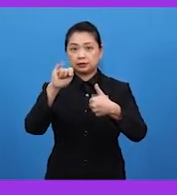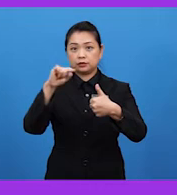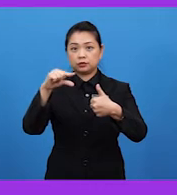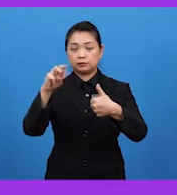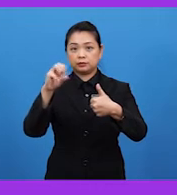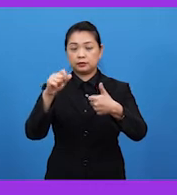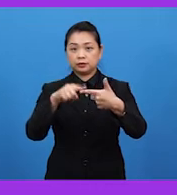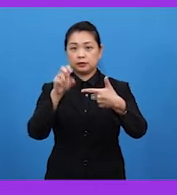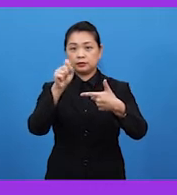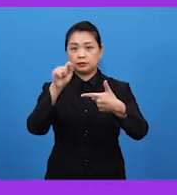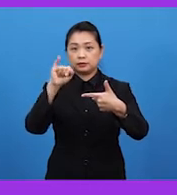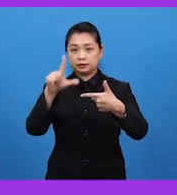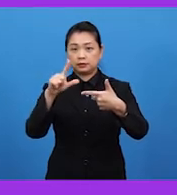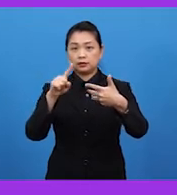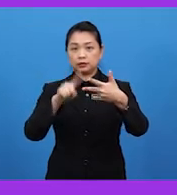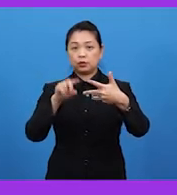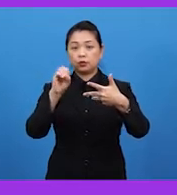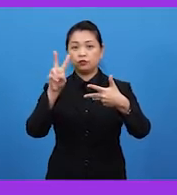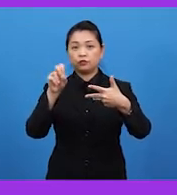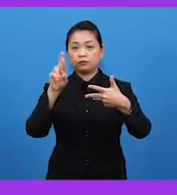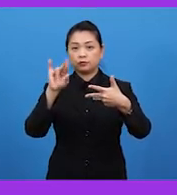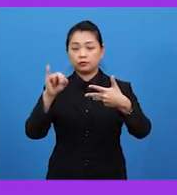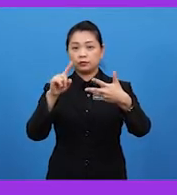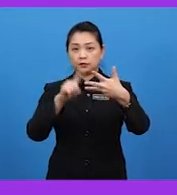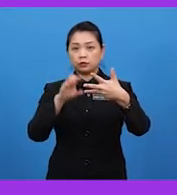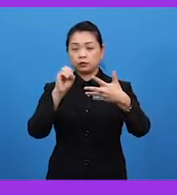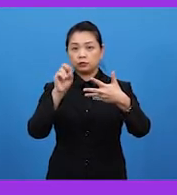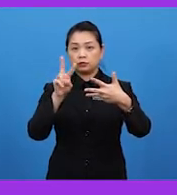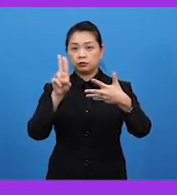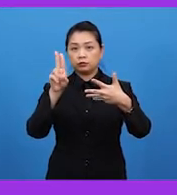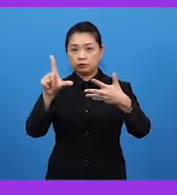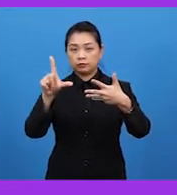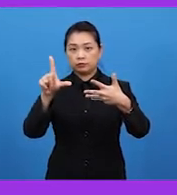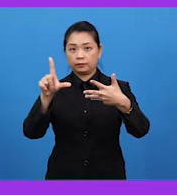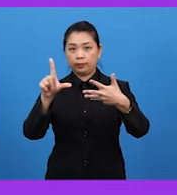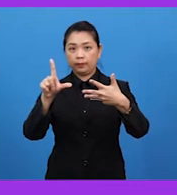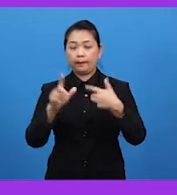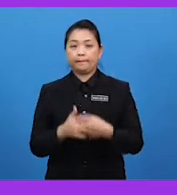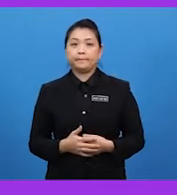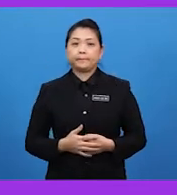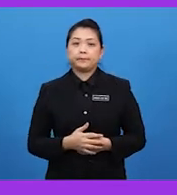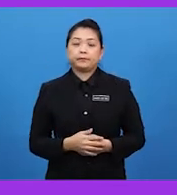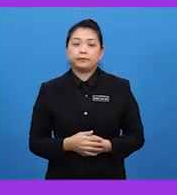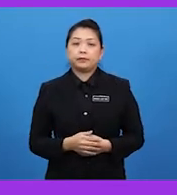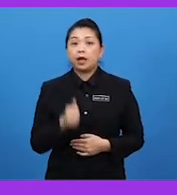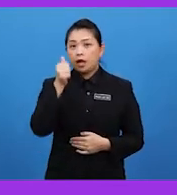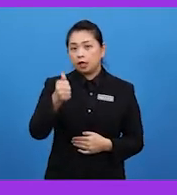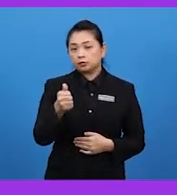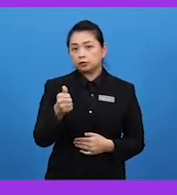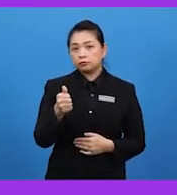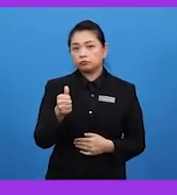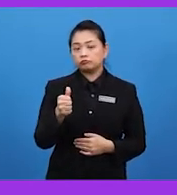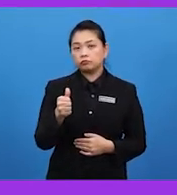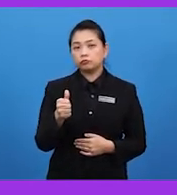Stil Ovary Dan Ovul Seterusnya Anda juga